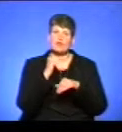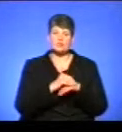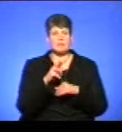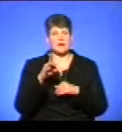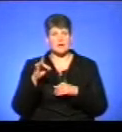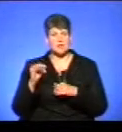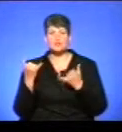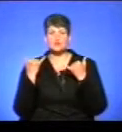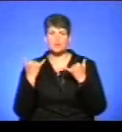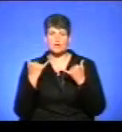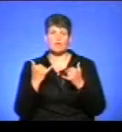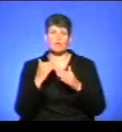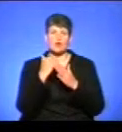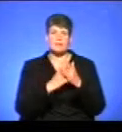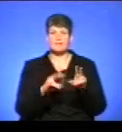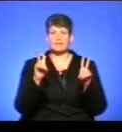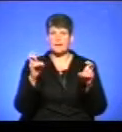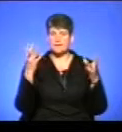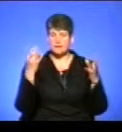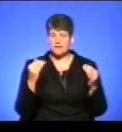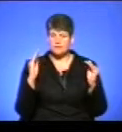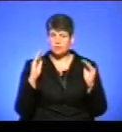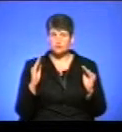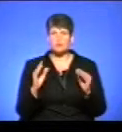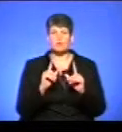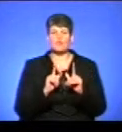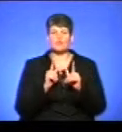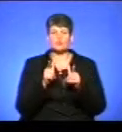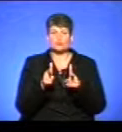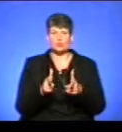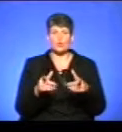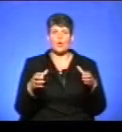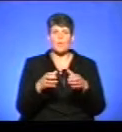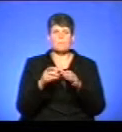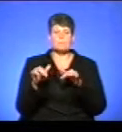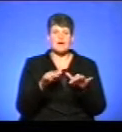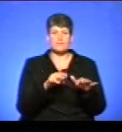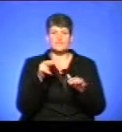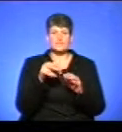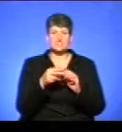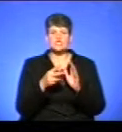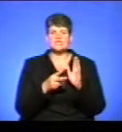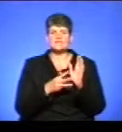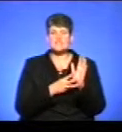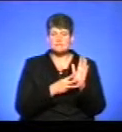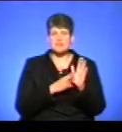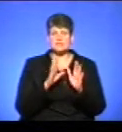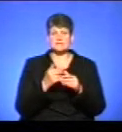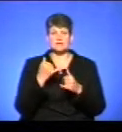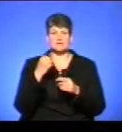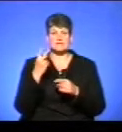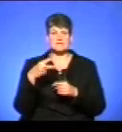Марія. Сьогодні у програмі «Тема дня» піде мова про нововведення вступної кампанії 2018. Працюємо наживо. Телефон студії